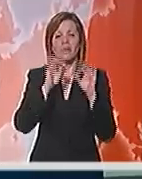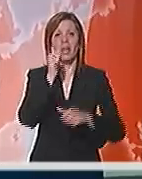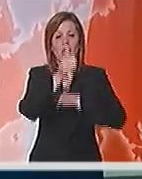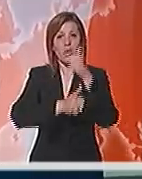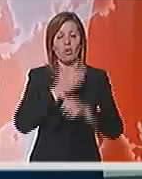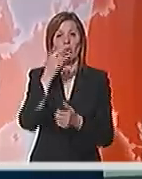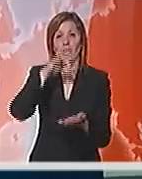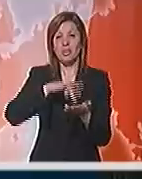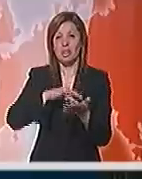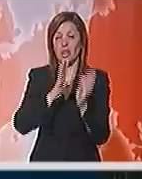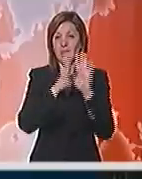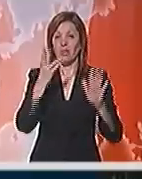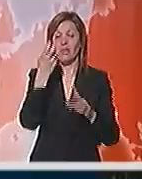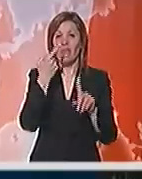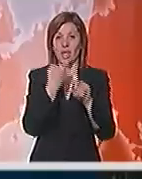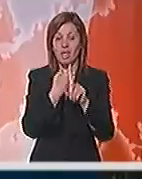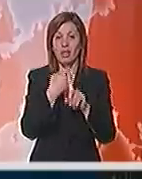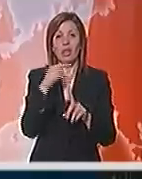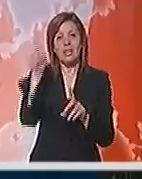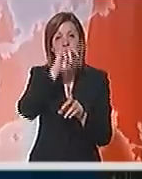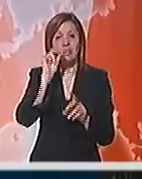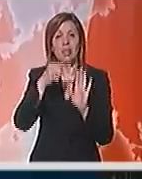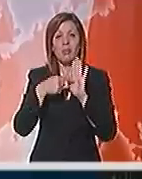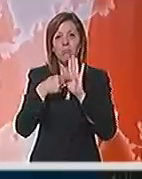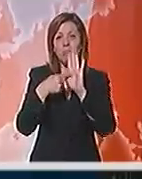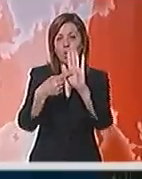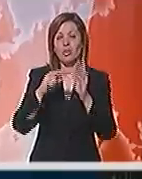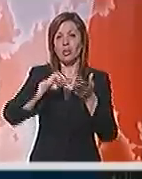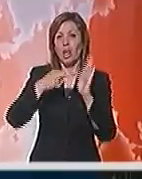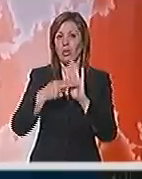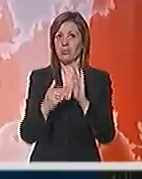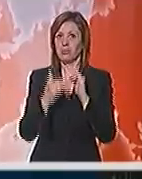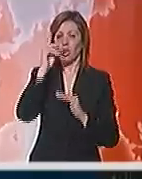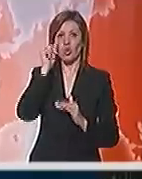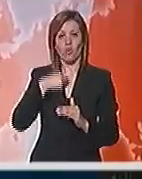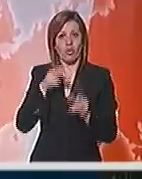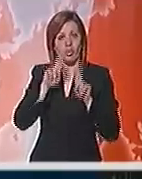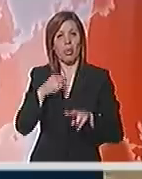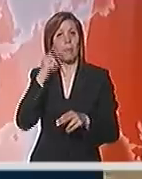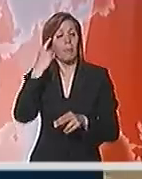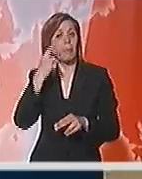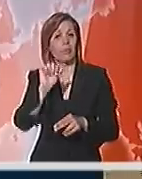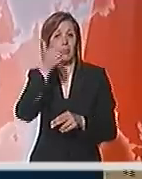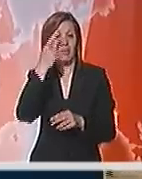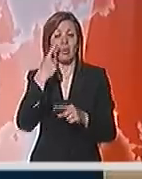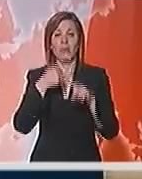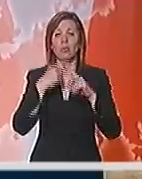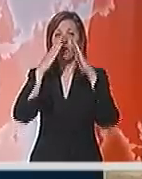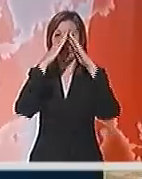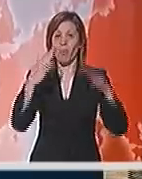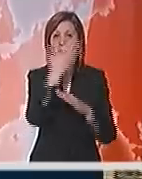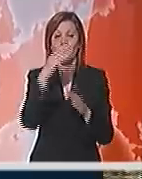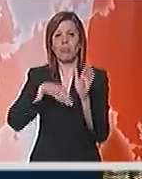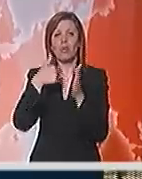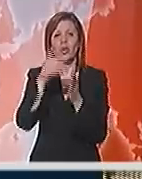godine od sredine 19. veka, a ciljem je da pokažu tehnička postignuća čoveka. Kina je prvi put domaćini izložbe za koju je